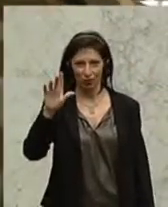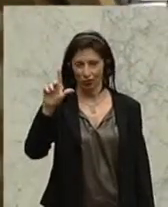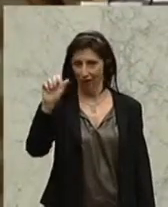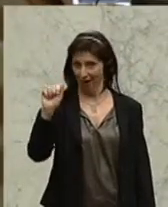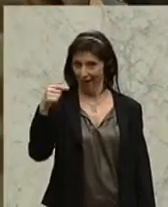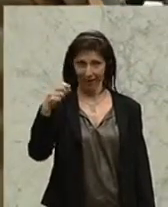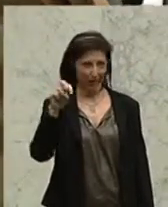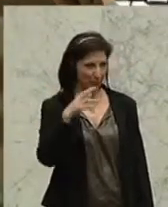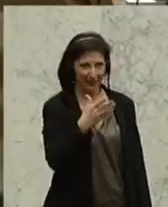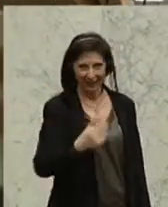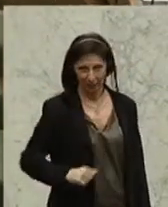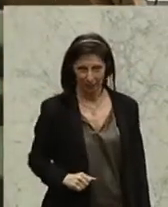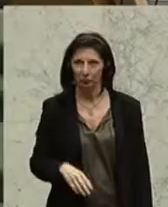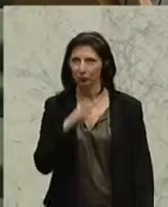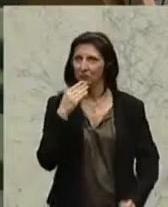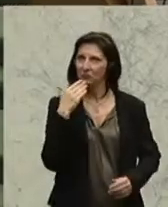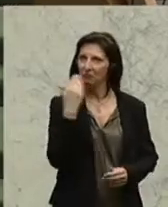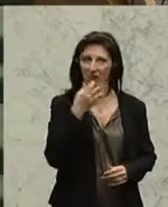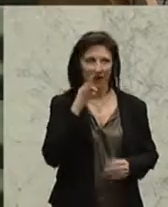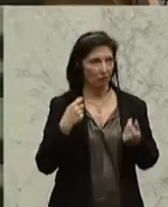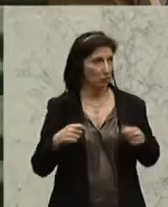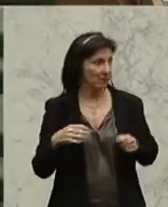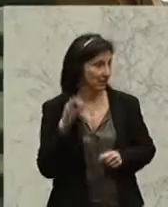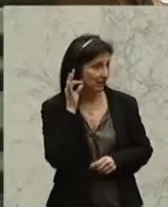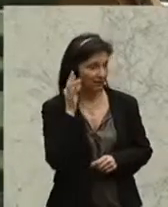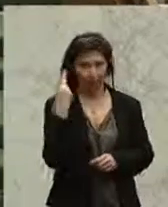SPÖ. So seien die Doppelgleisigkeiten beim Patentamt abgeschafft.